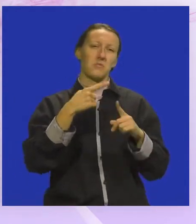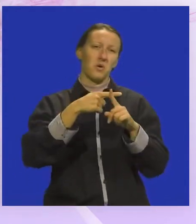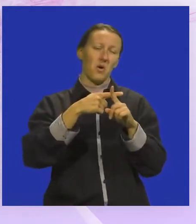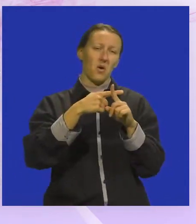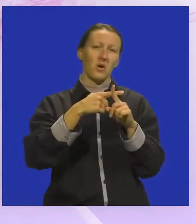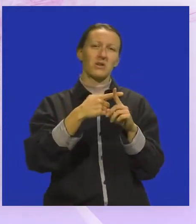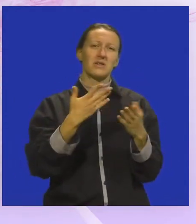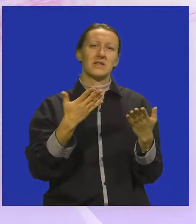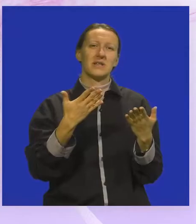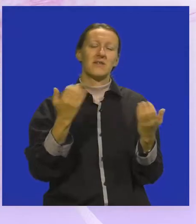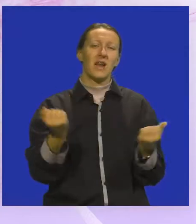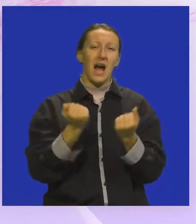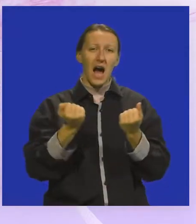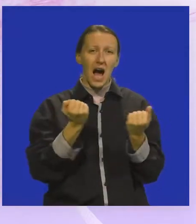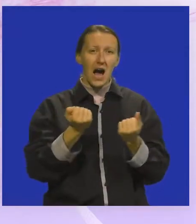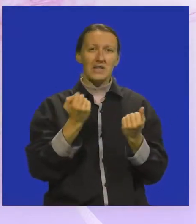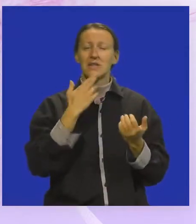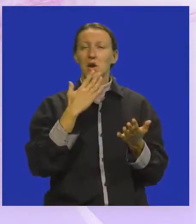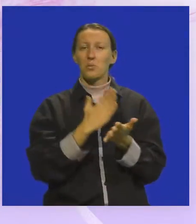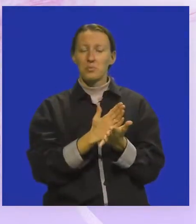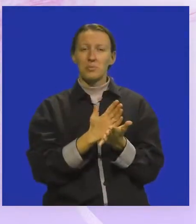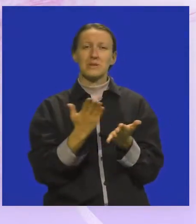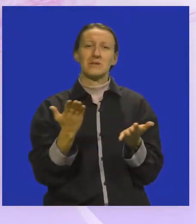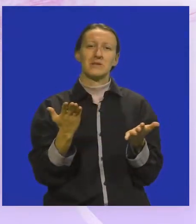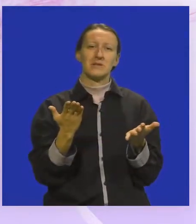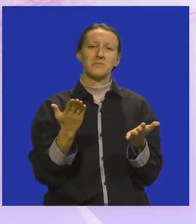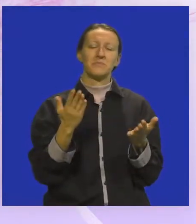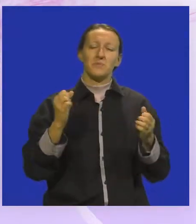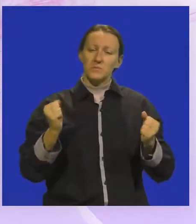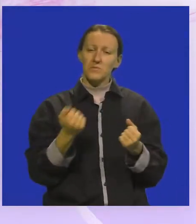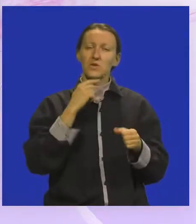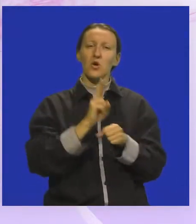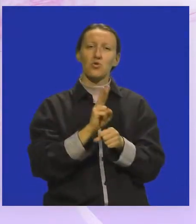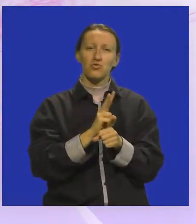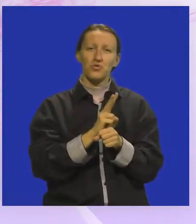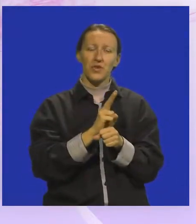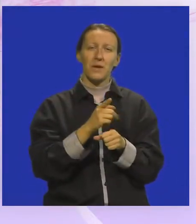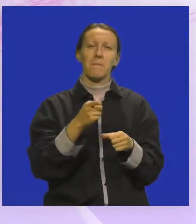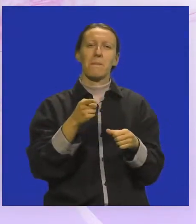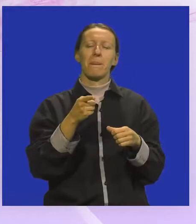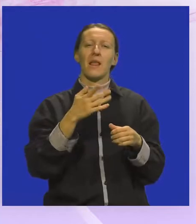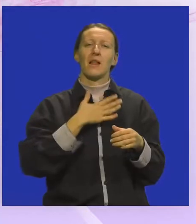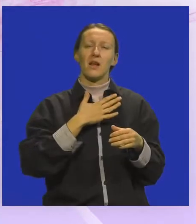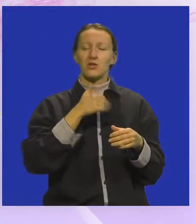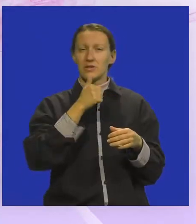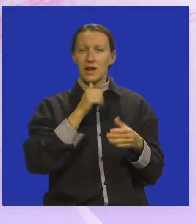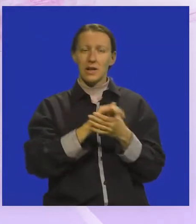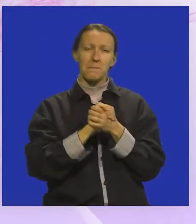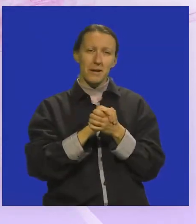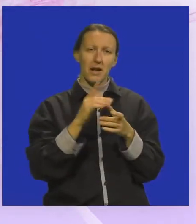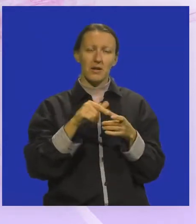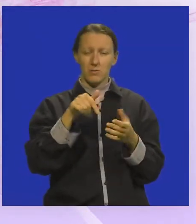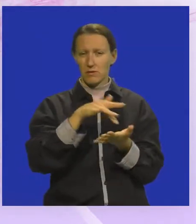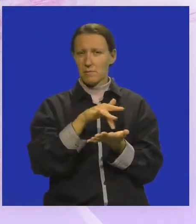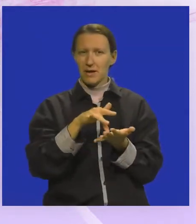akcije, inicijative, gdje u biti promičemo i očuvanje općenito naših zelenih prijatelja u